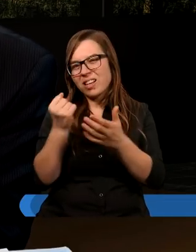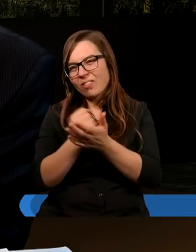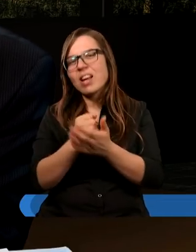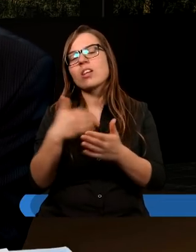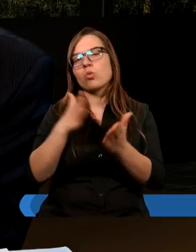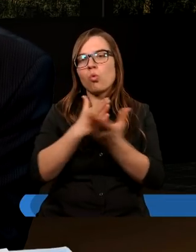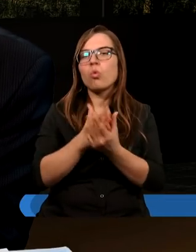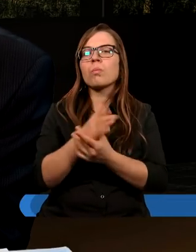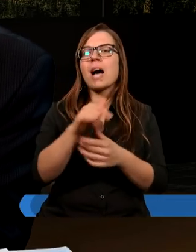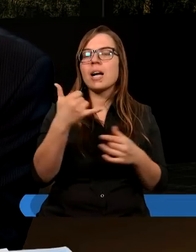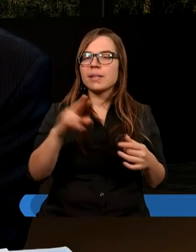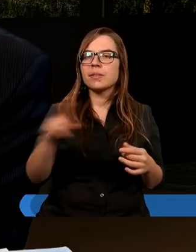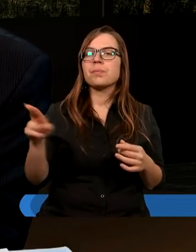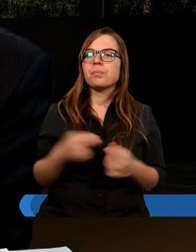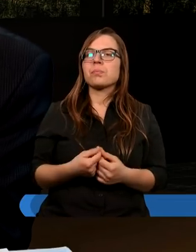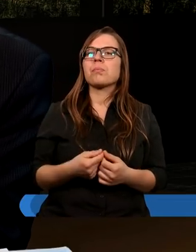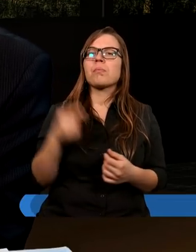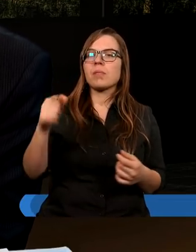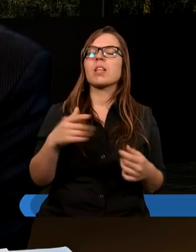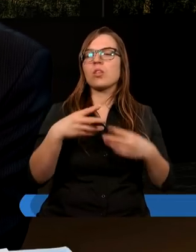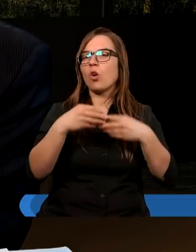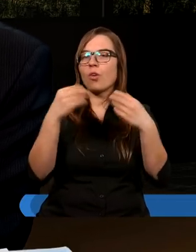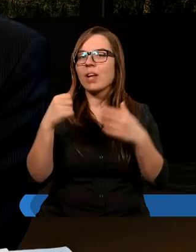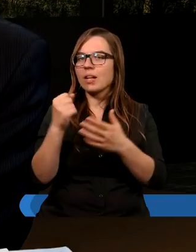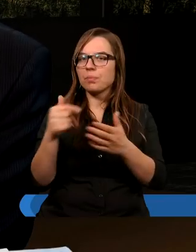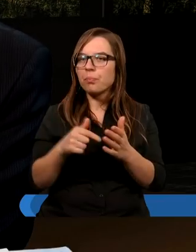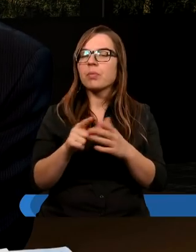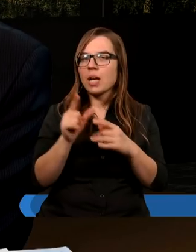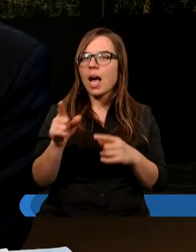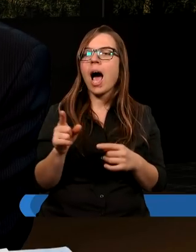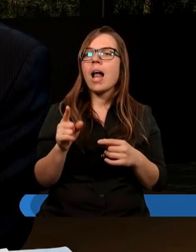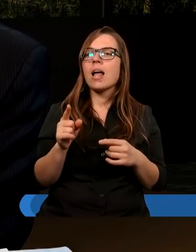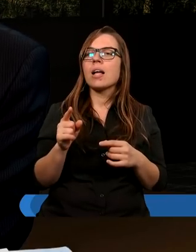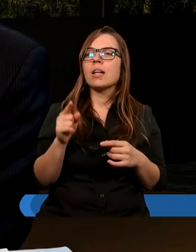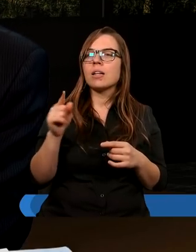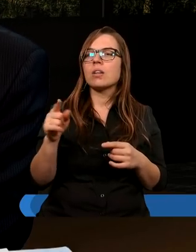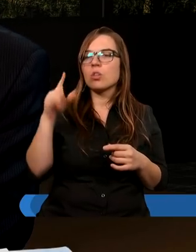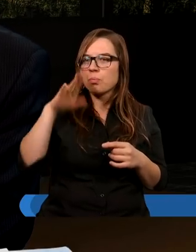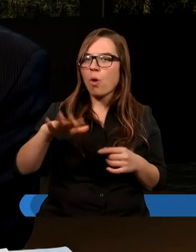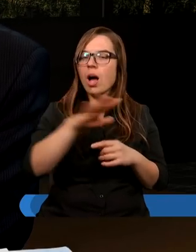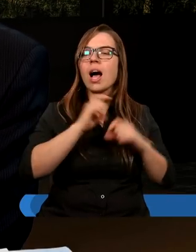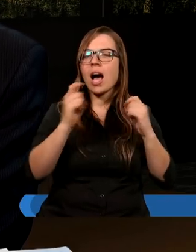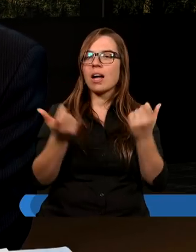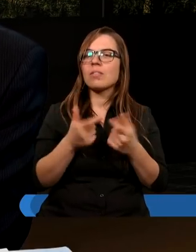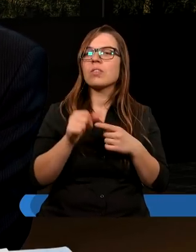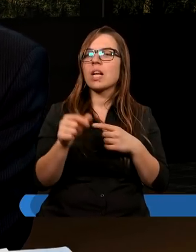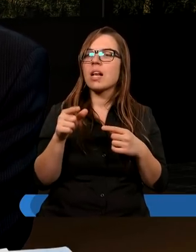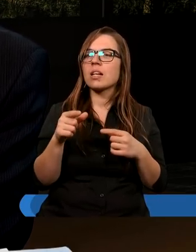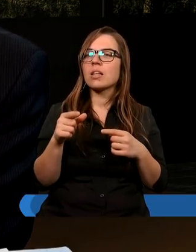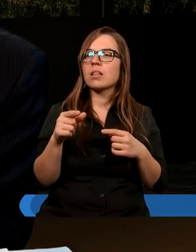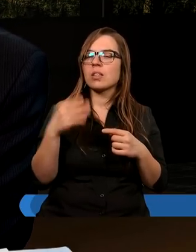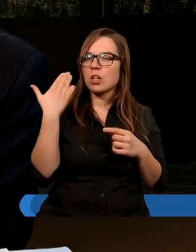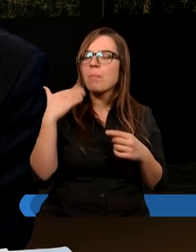Nie sposób tego w tej chwili rozwijać, ale społeczność adwentystyczna bardzo